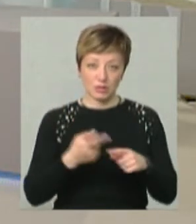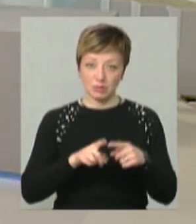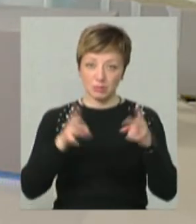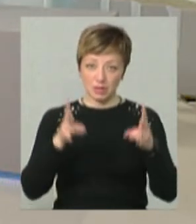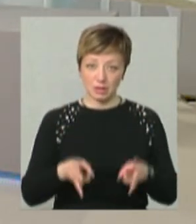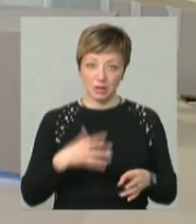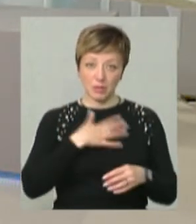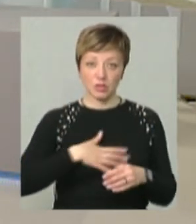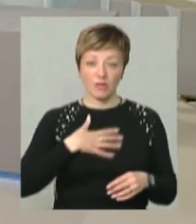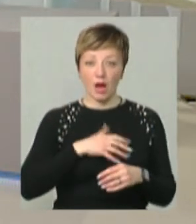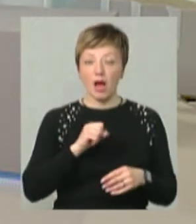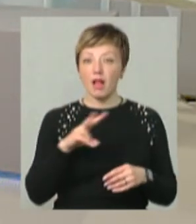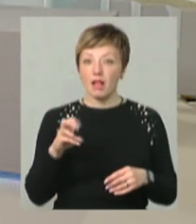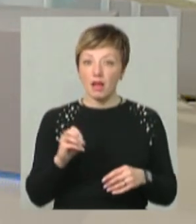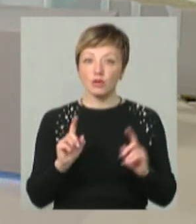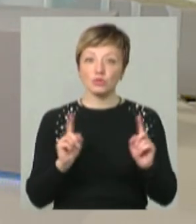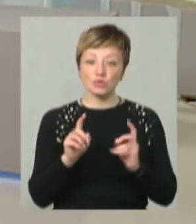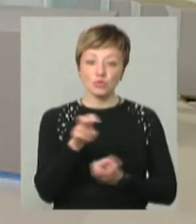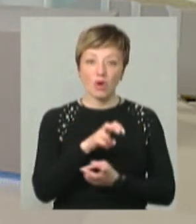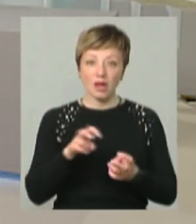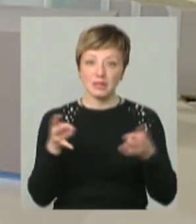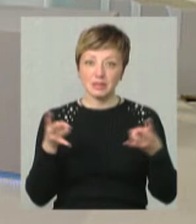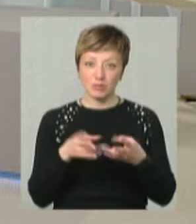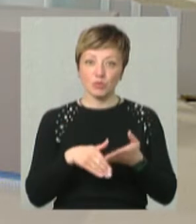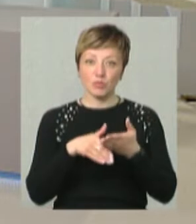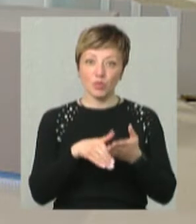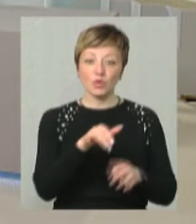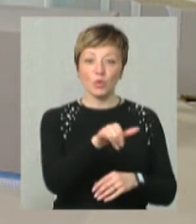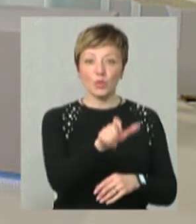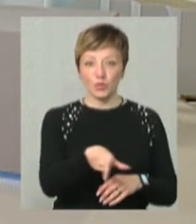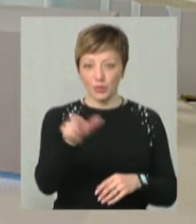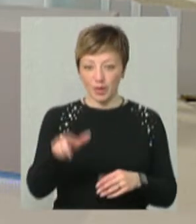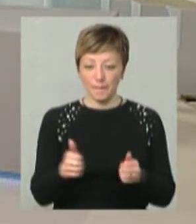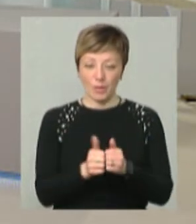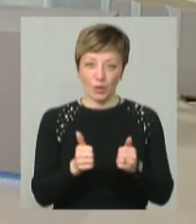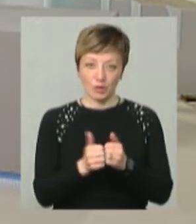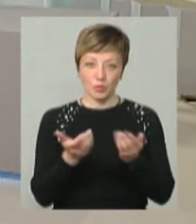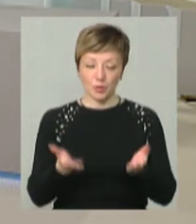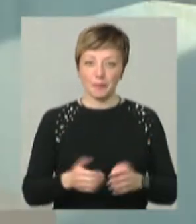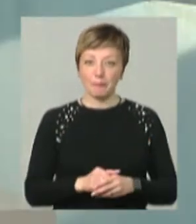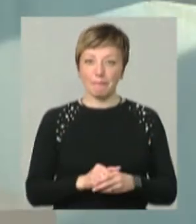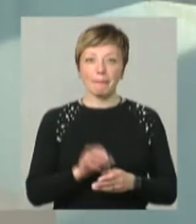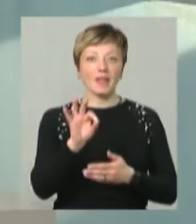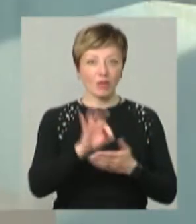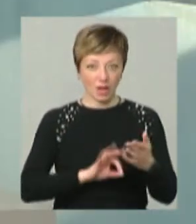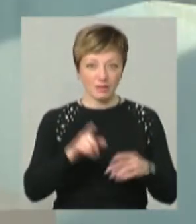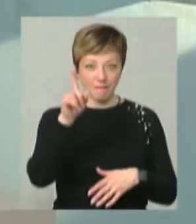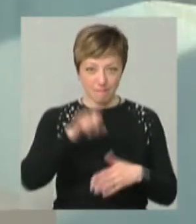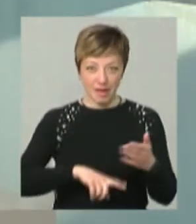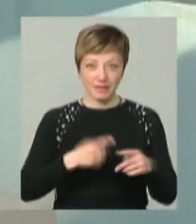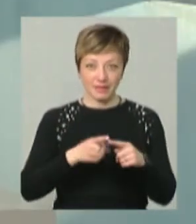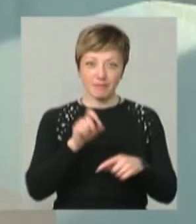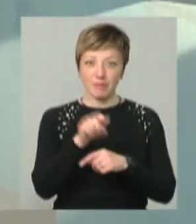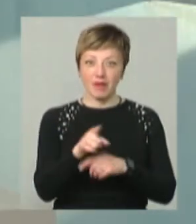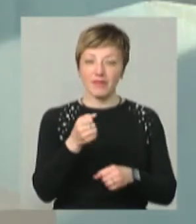біда, ці переживання. Але все-таки шукати треба допомоги в людях, які поряд з тобою. А одразу були впевнені, що саме ті